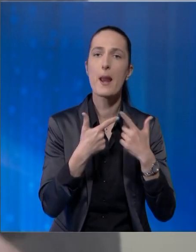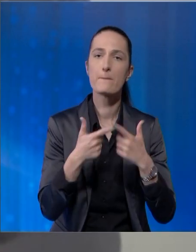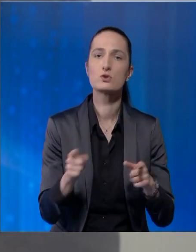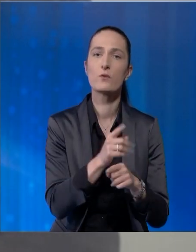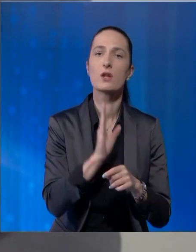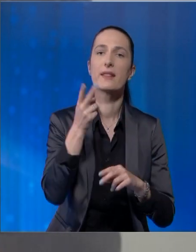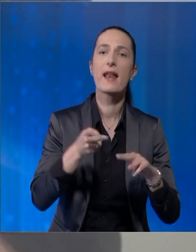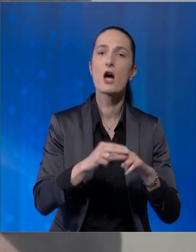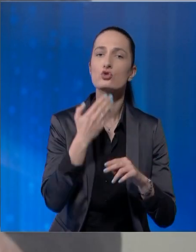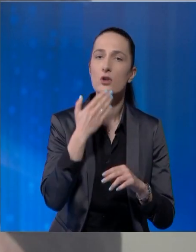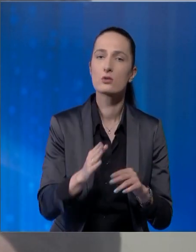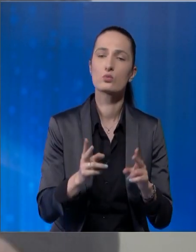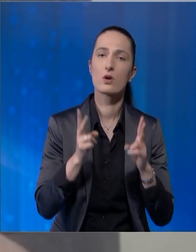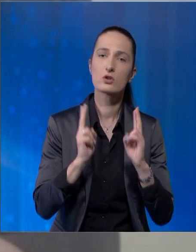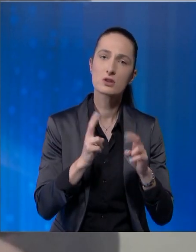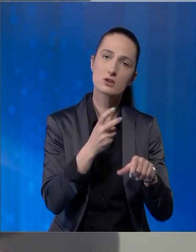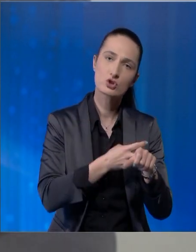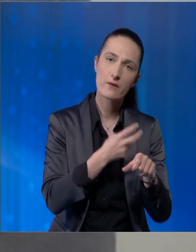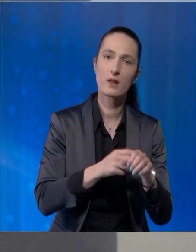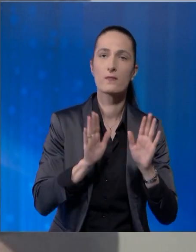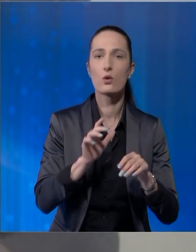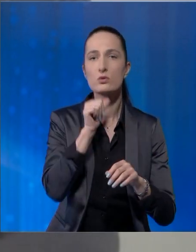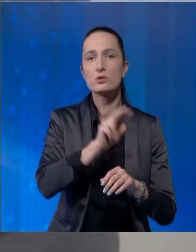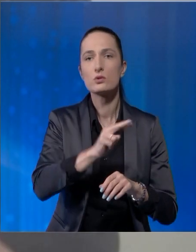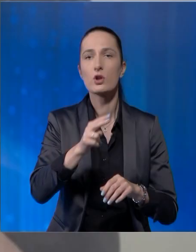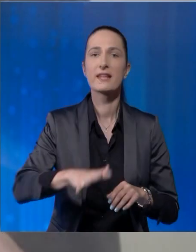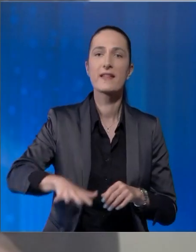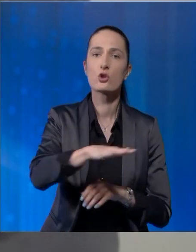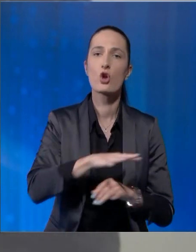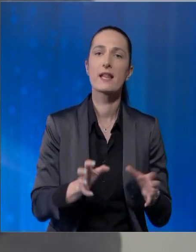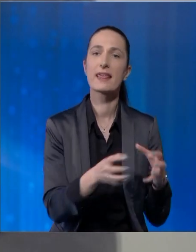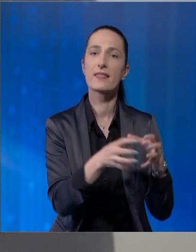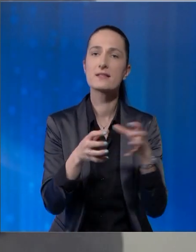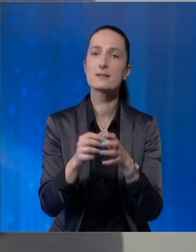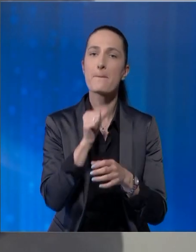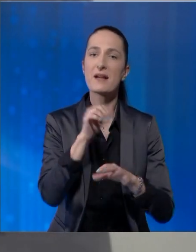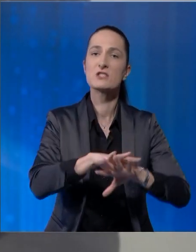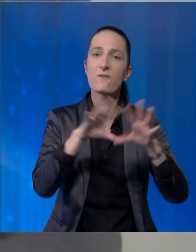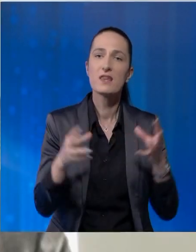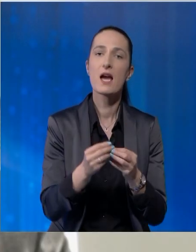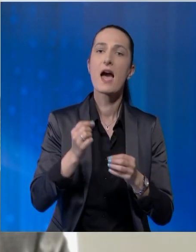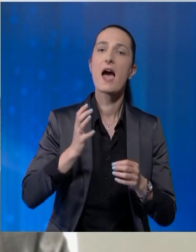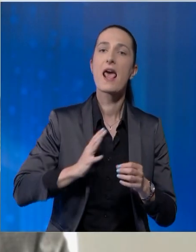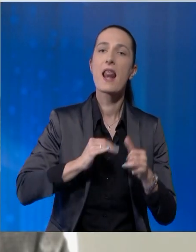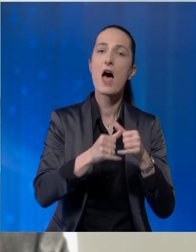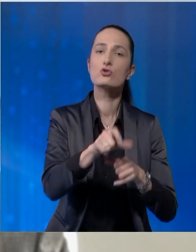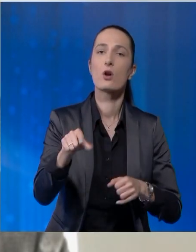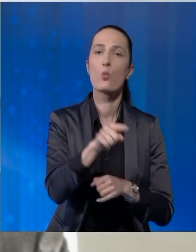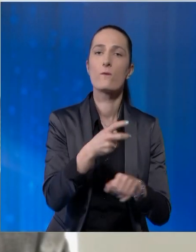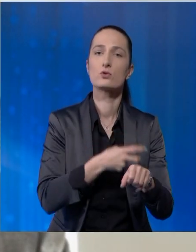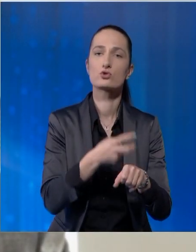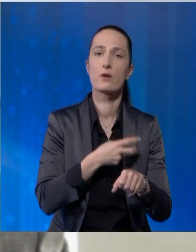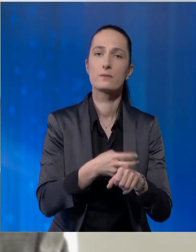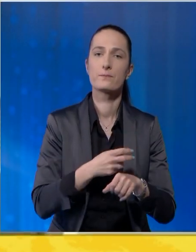i ide na štetu kako države, tako i drugih teritorijalnih jedinica, pa i svih građana u ovoj državi. Nepostajanje